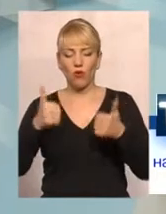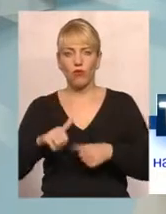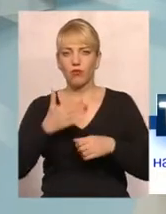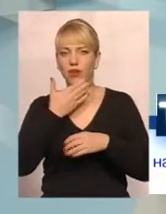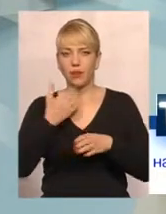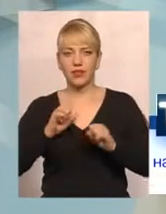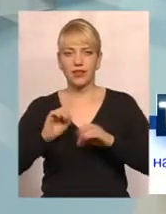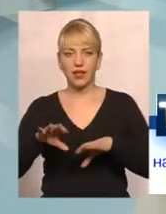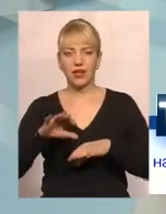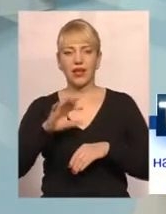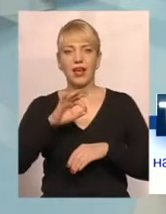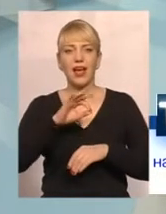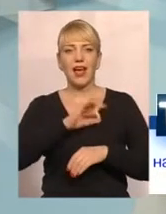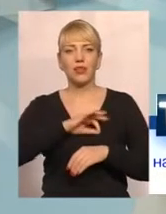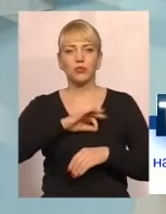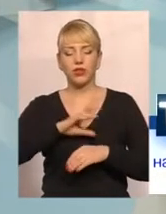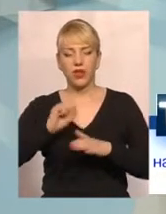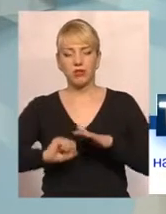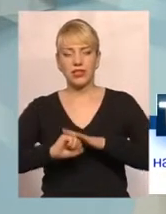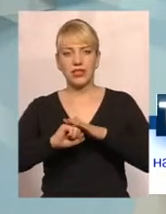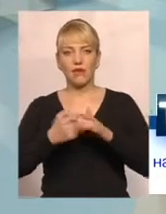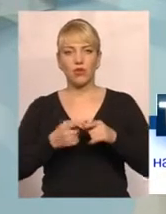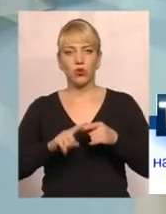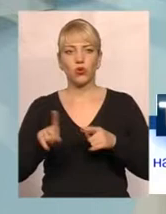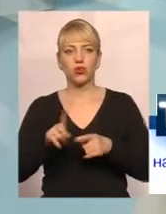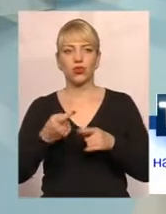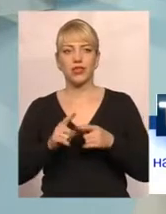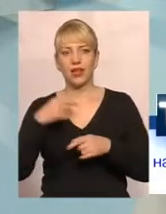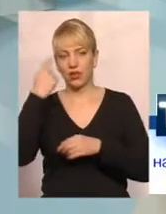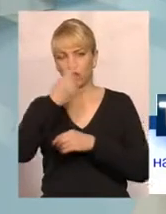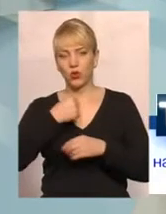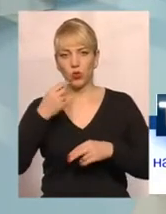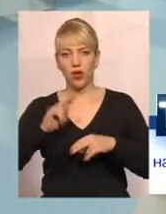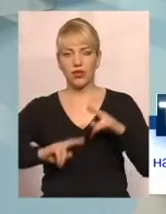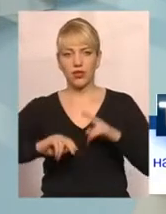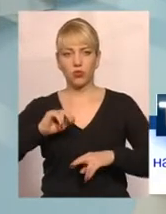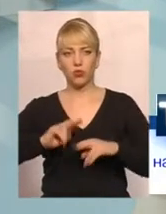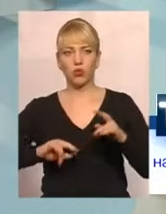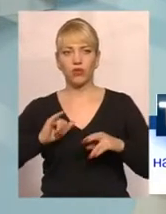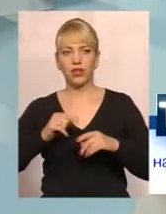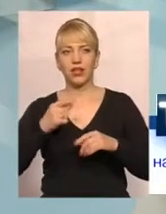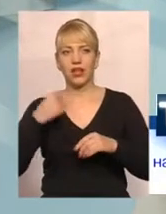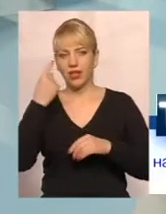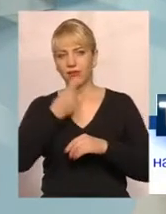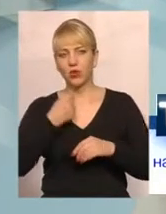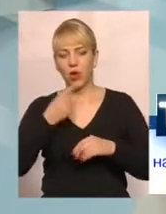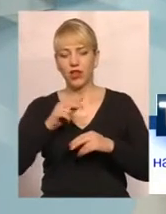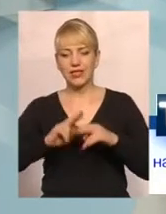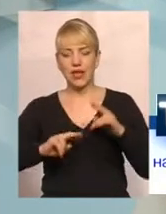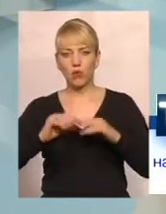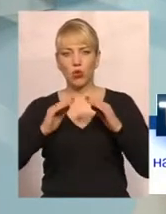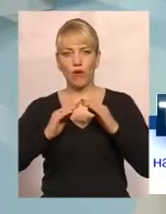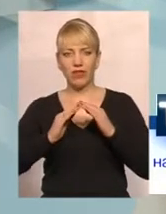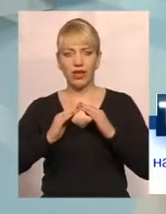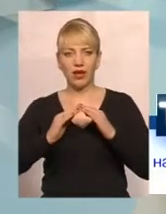зазначено, на підставі того, що це є індивідуальна забудова і індивідуальним забудовникам, це сім'я